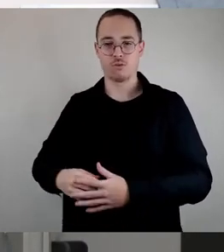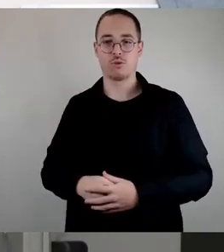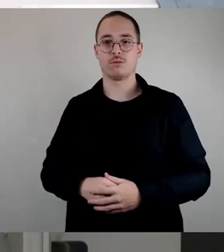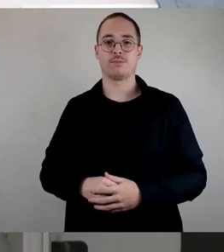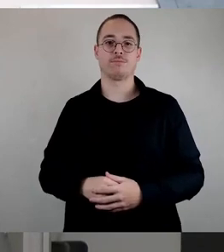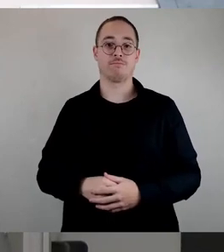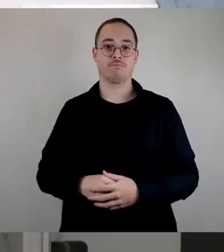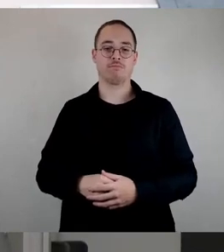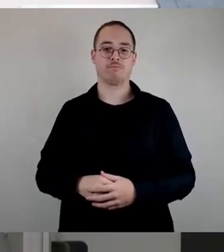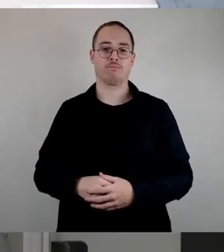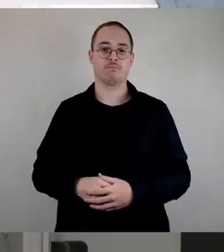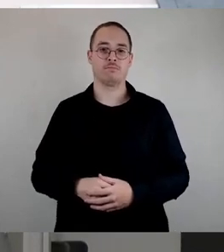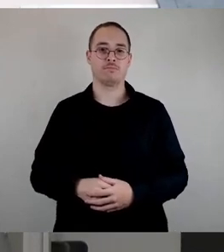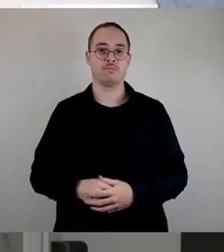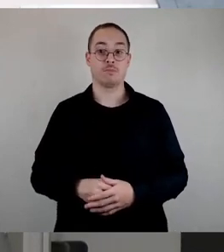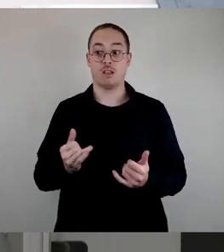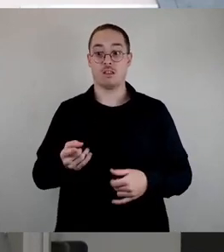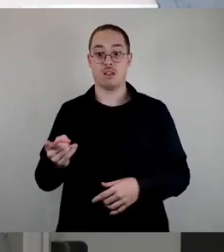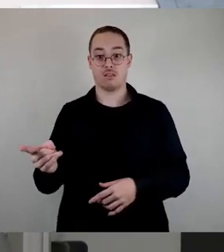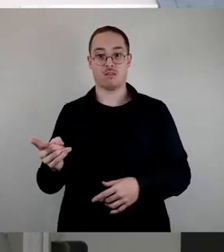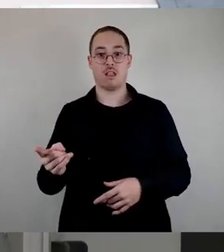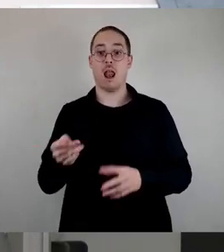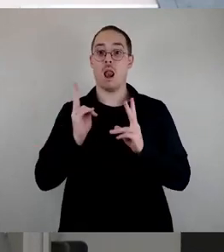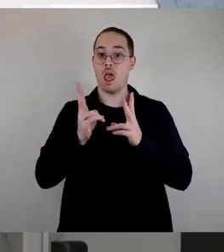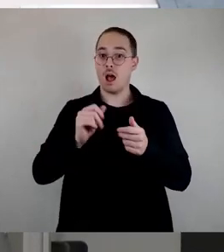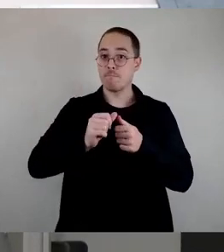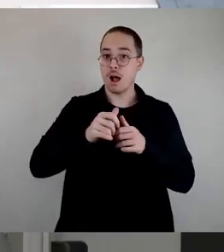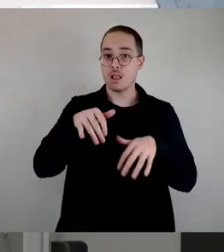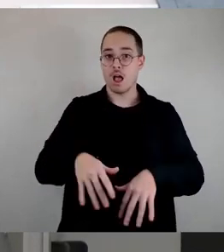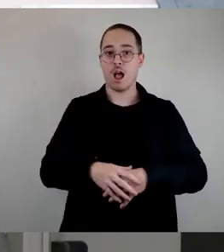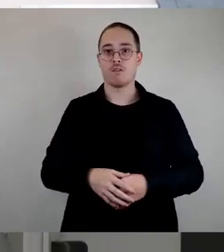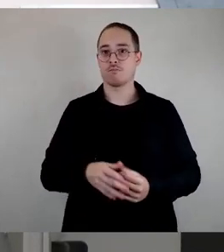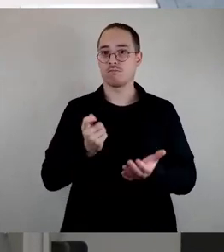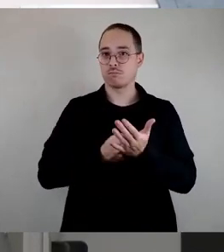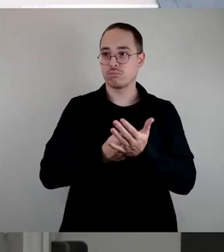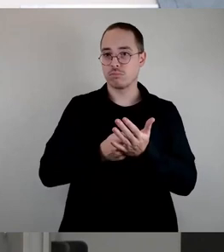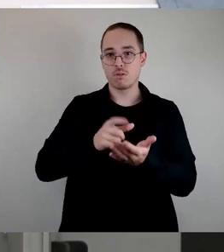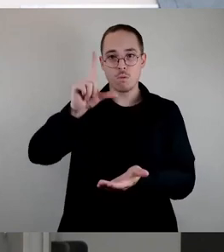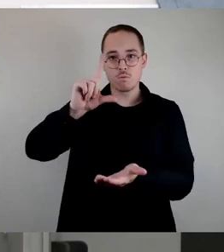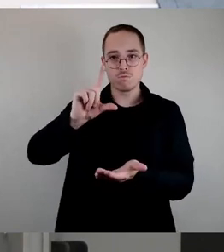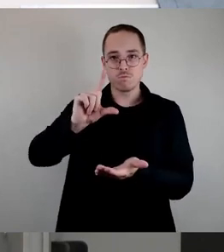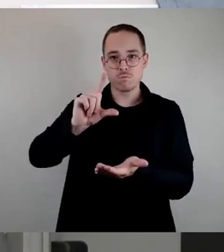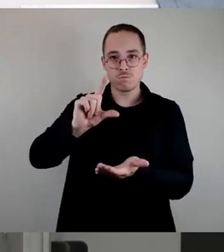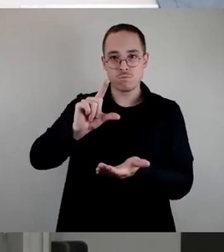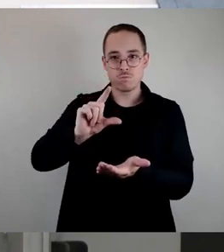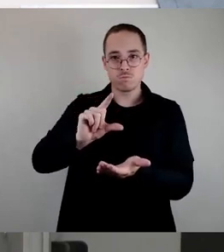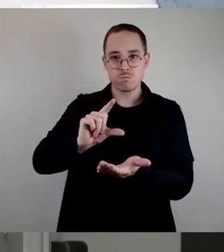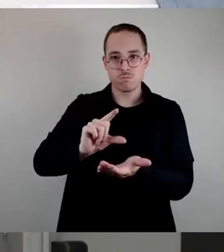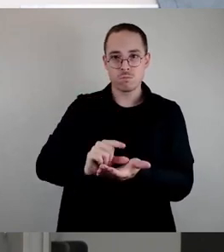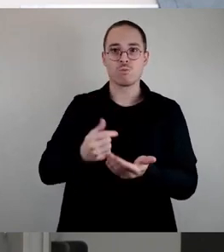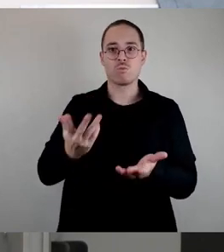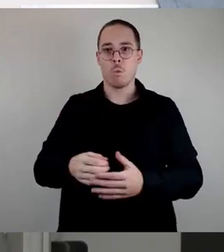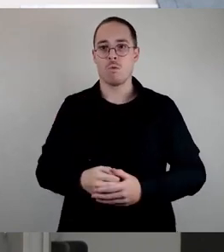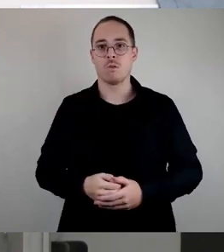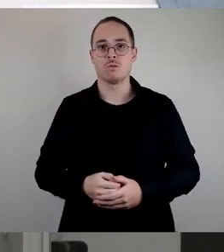Schultyp bei Lehrermangel und knapper werdenden Kassen Erfolge einfährt. Die jetzigen Schulen sind noch nicht lange in Betrieb. Erst nach